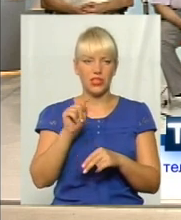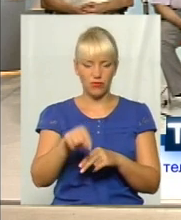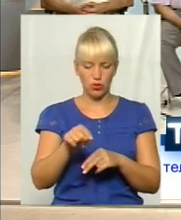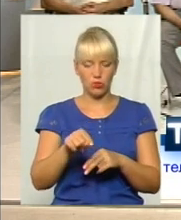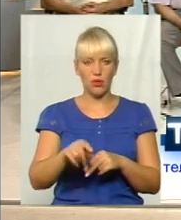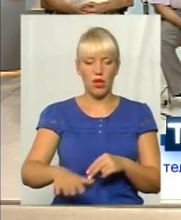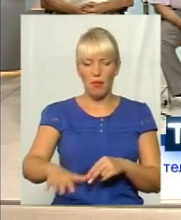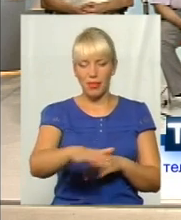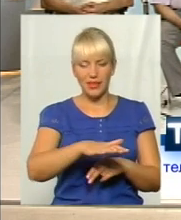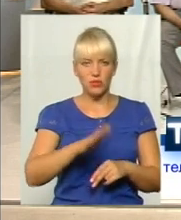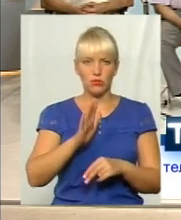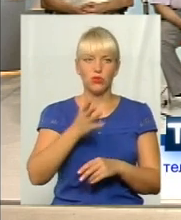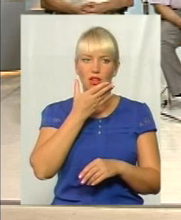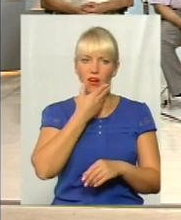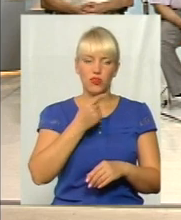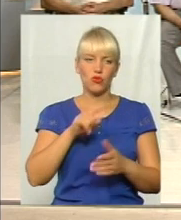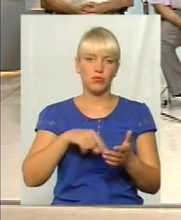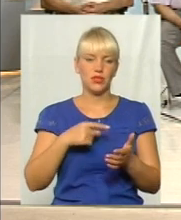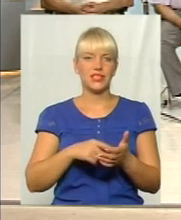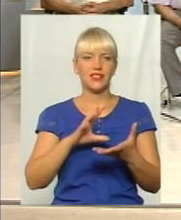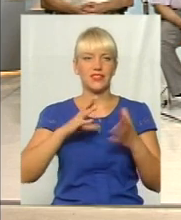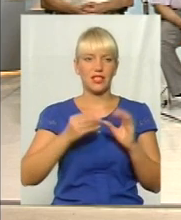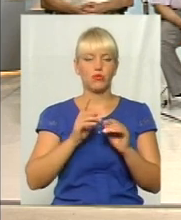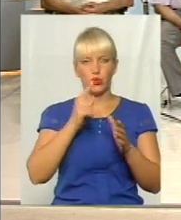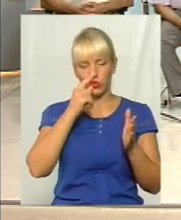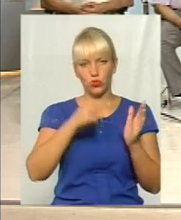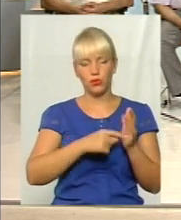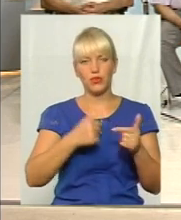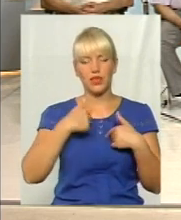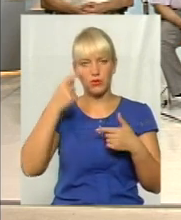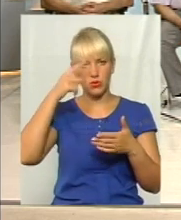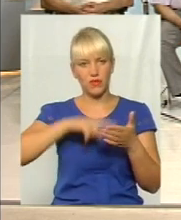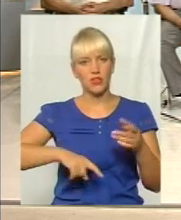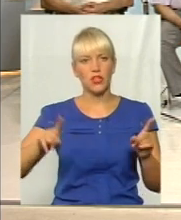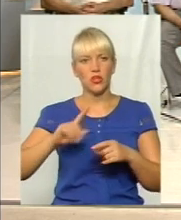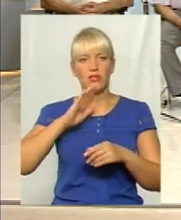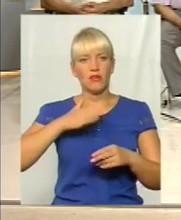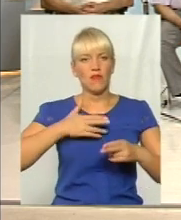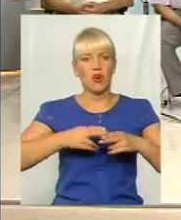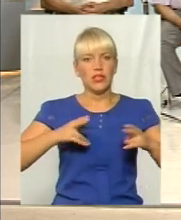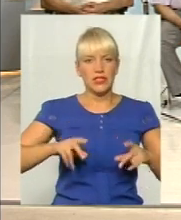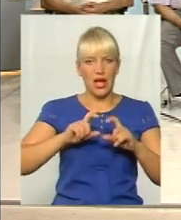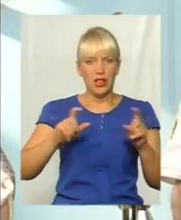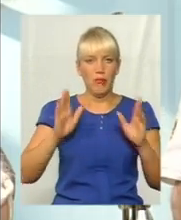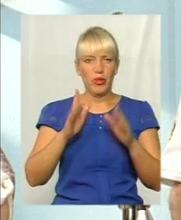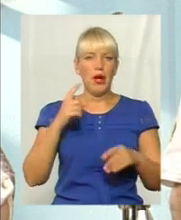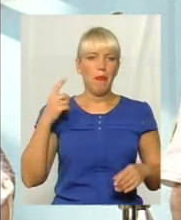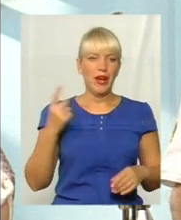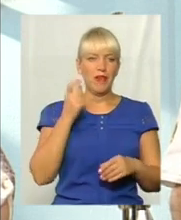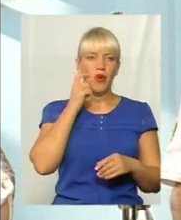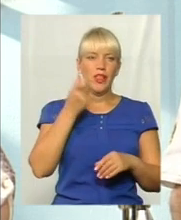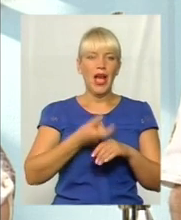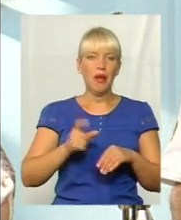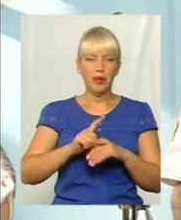цьому п'яточку вже буде гарно в місті і взагалі доступно. І я сподіваюся, що наш вокзал стане перший в Україні, найбільш